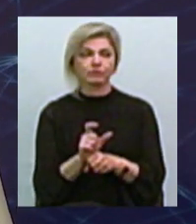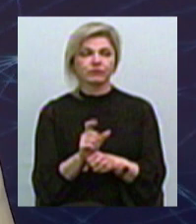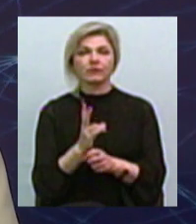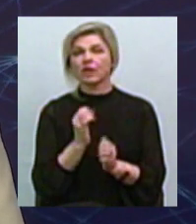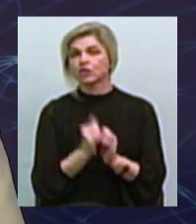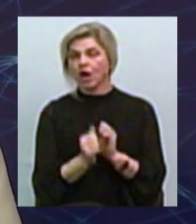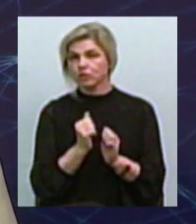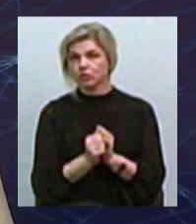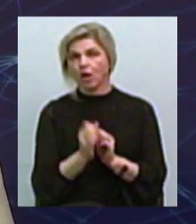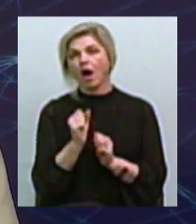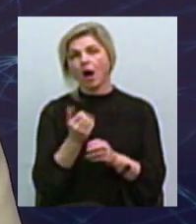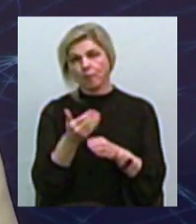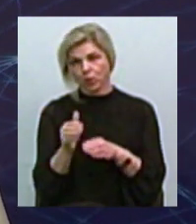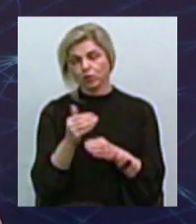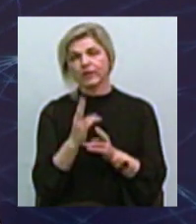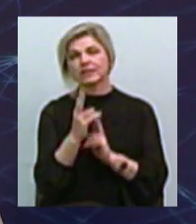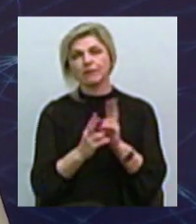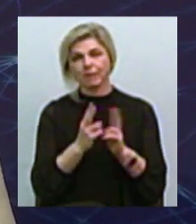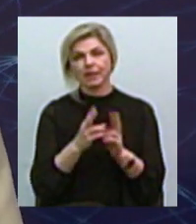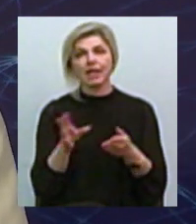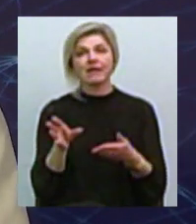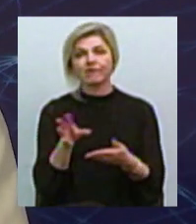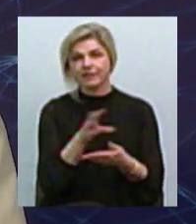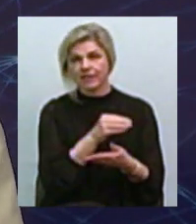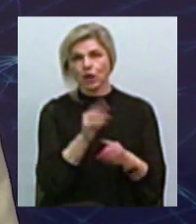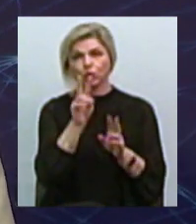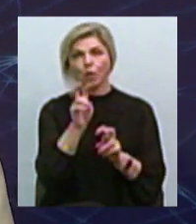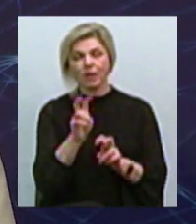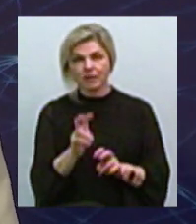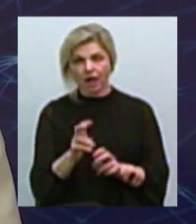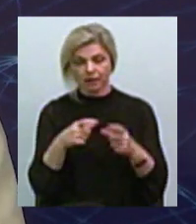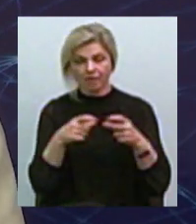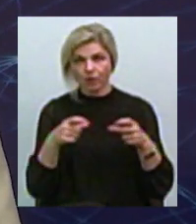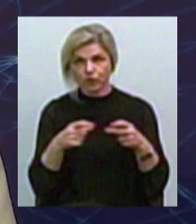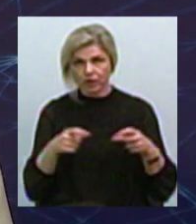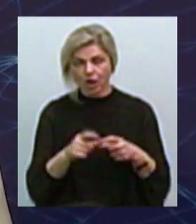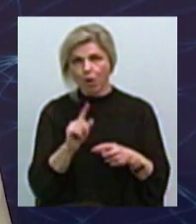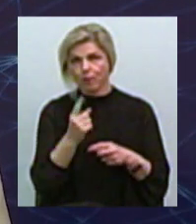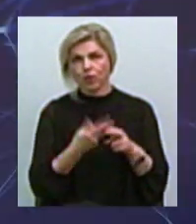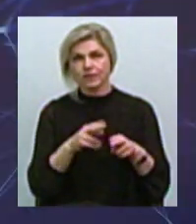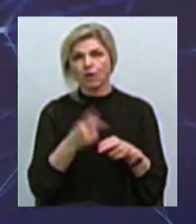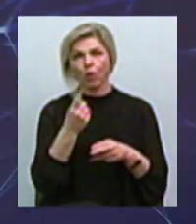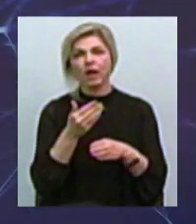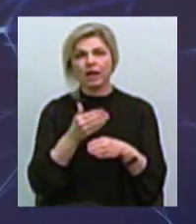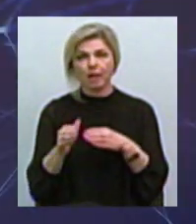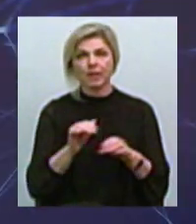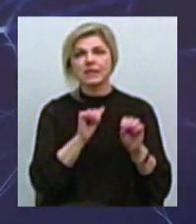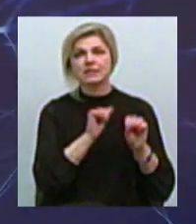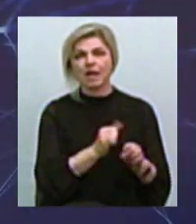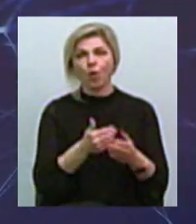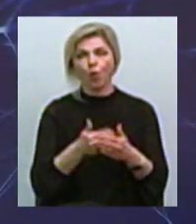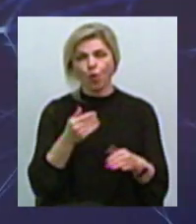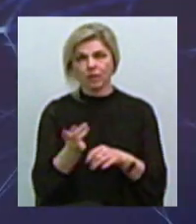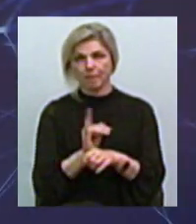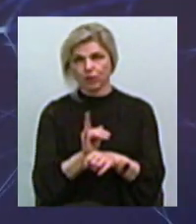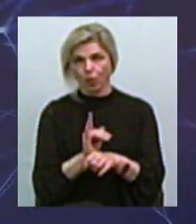часто, але поступово будемо змінювати всі номінали у зовнішньому вигляду Тому що це один з елементів захисту від підробок Тільки